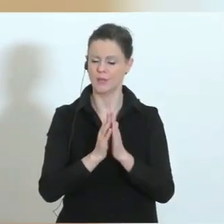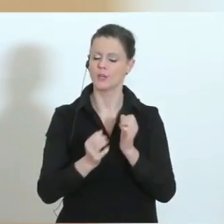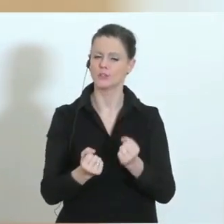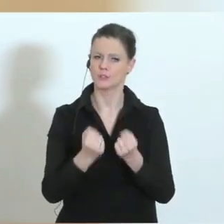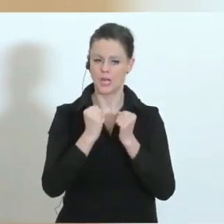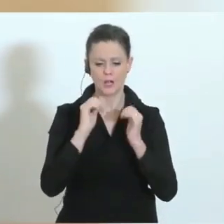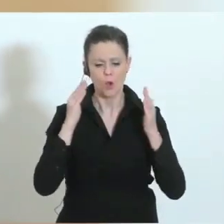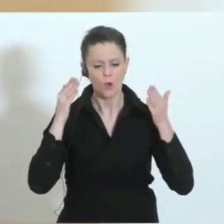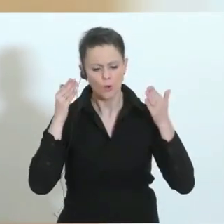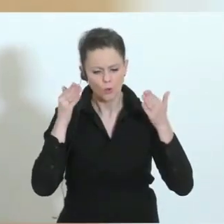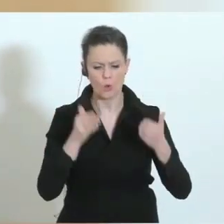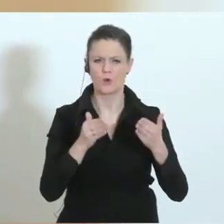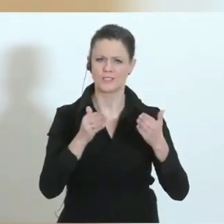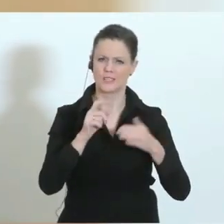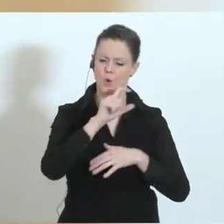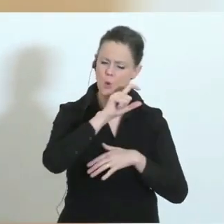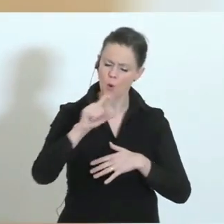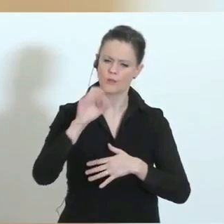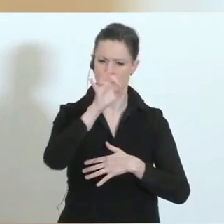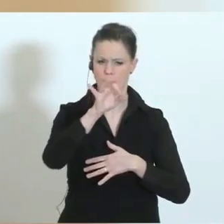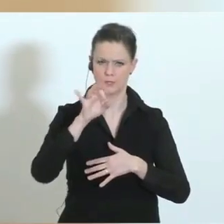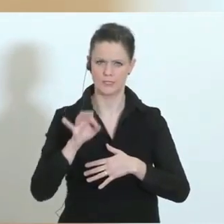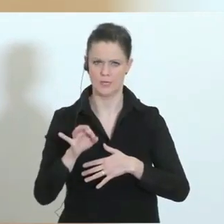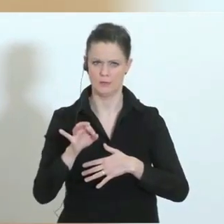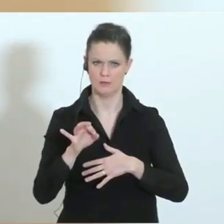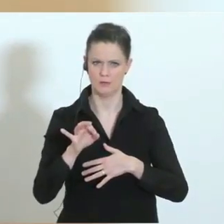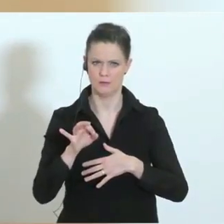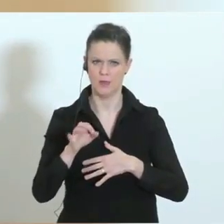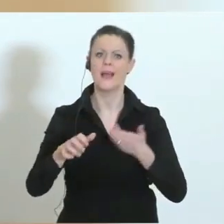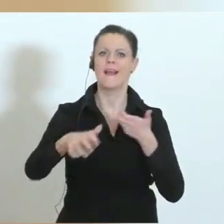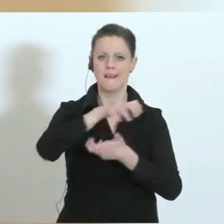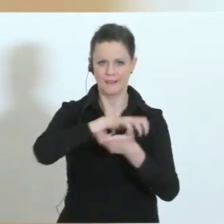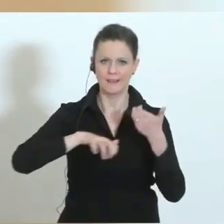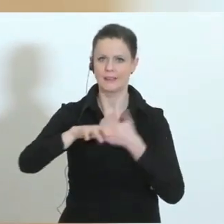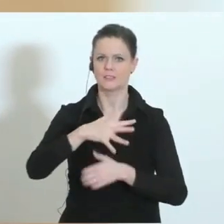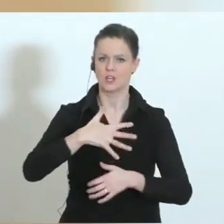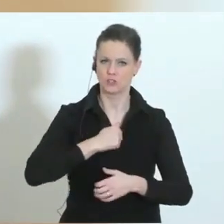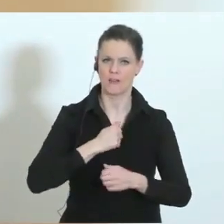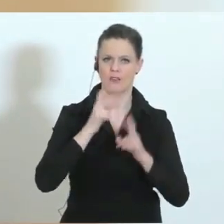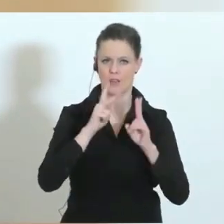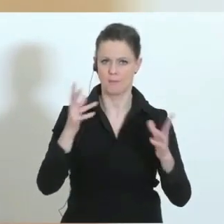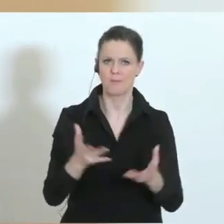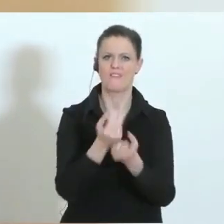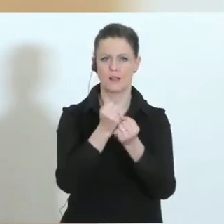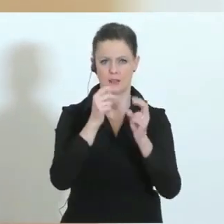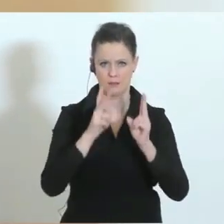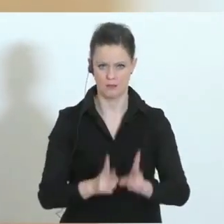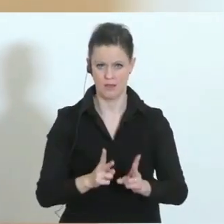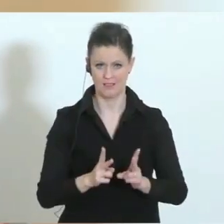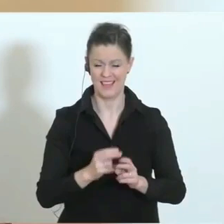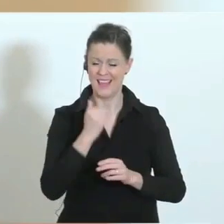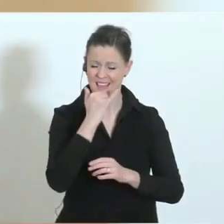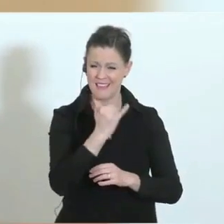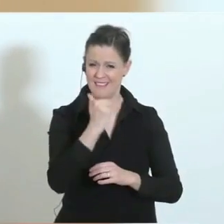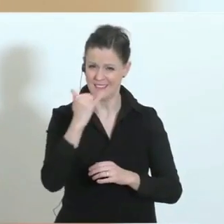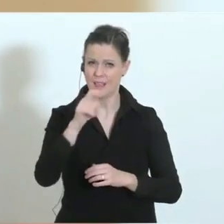uns jetzt zu 100 Prozent auf das Bewältigen der Krise. Wir brauchen jeden Einzelnen und jede Minute von einem